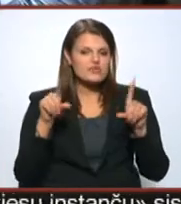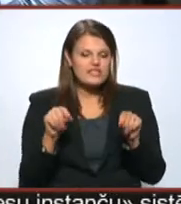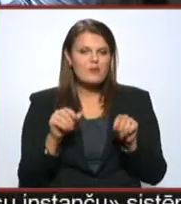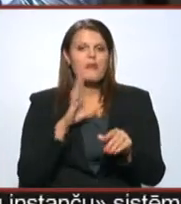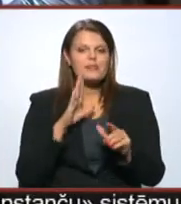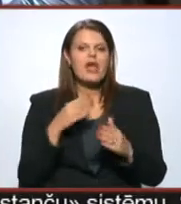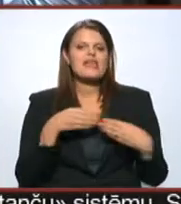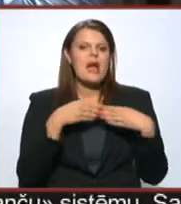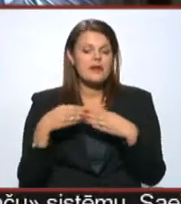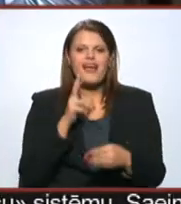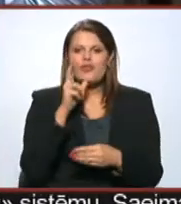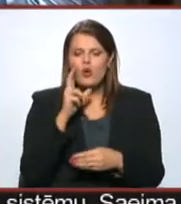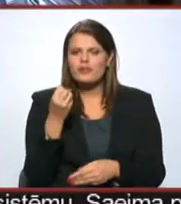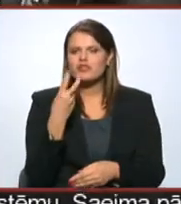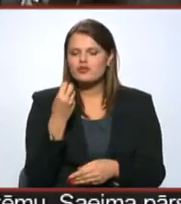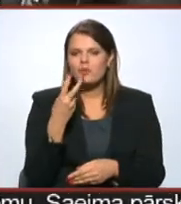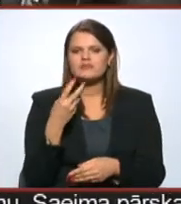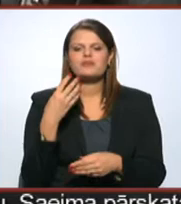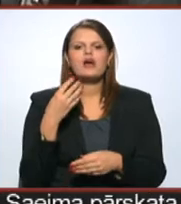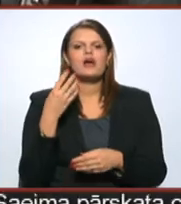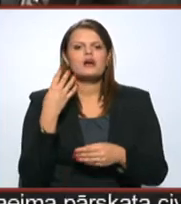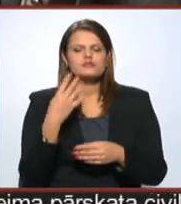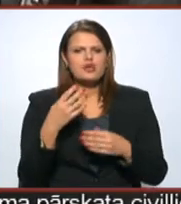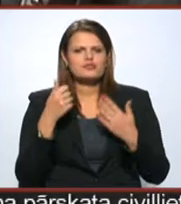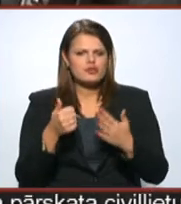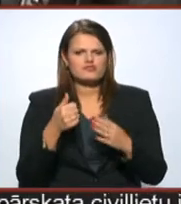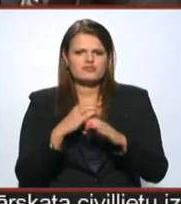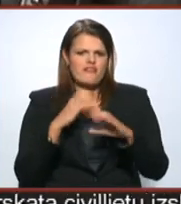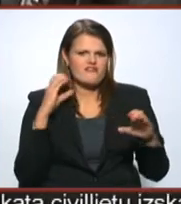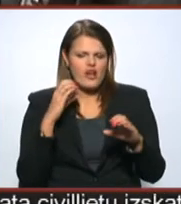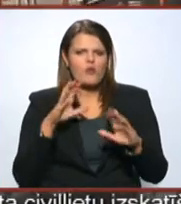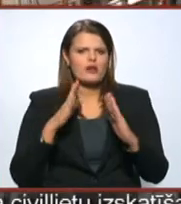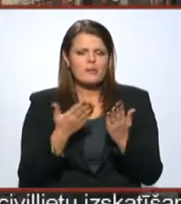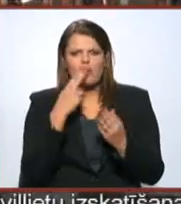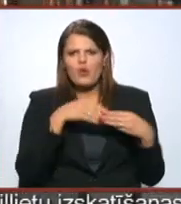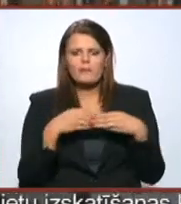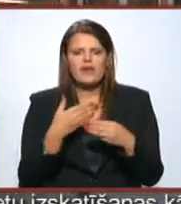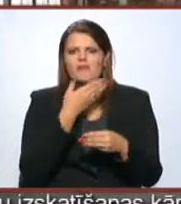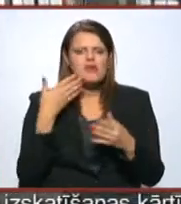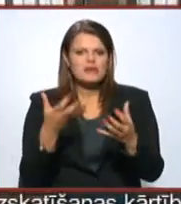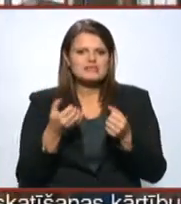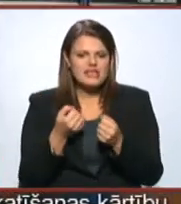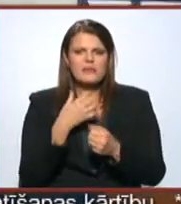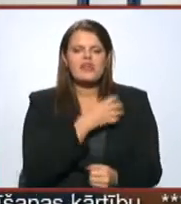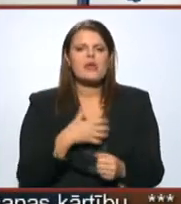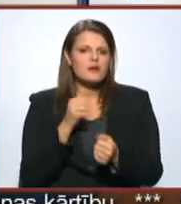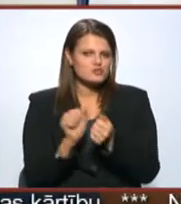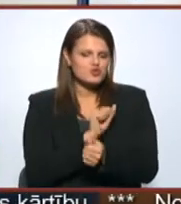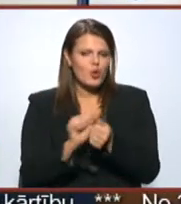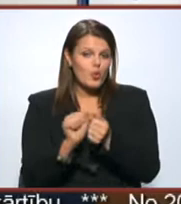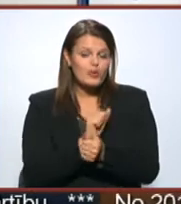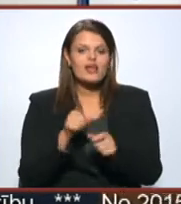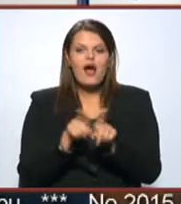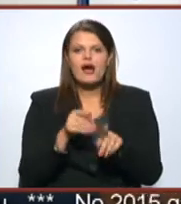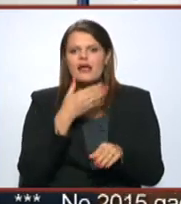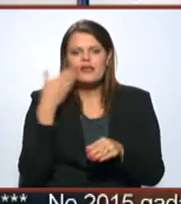vieja jāpiegādā Dagopilī 12, 4 un 6 vagoni. Taču no piegādātājiem savulaicīgi netika saņemta nepieciešamā dokumentācija,